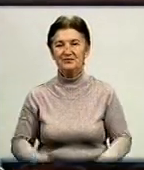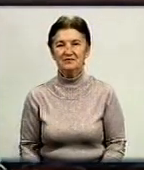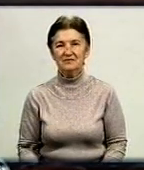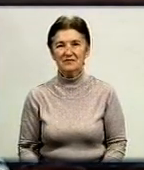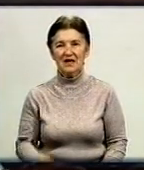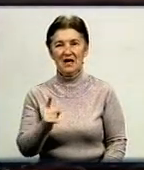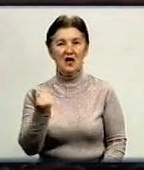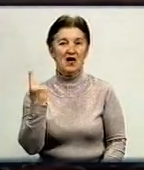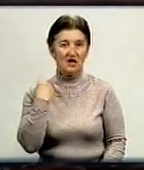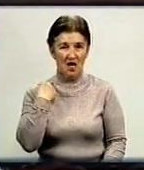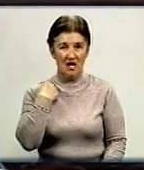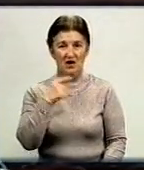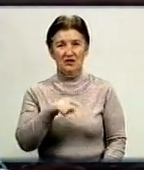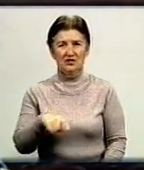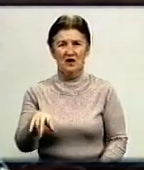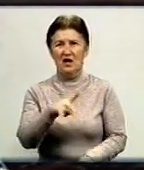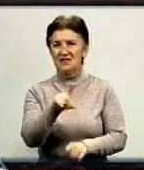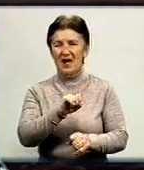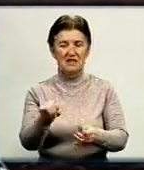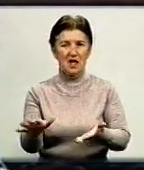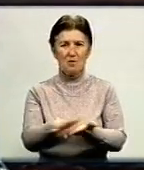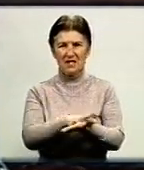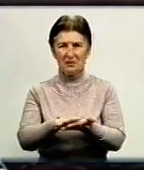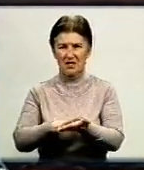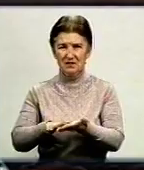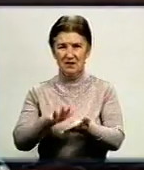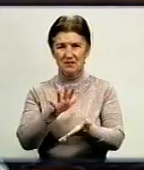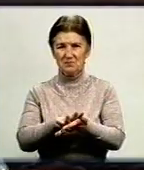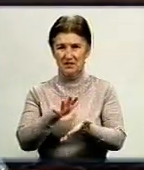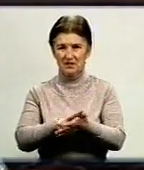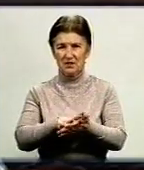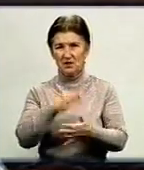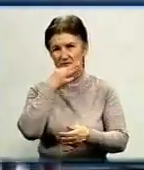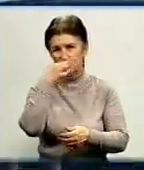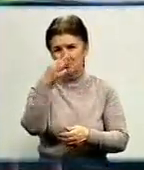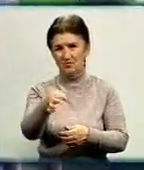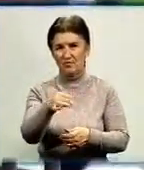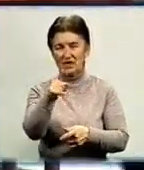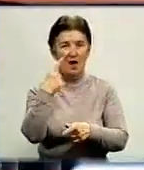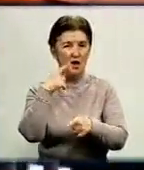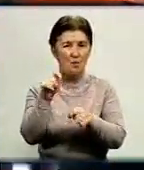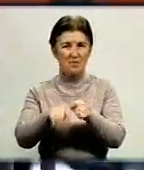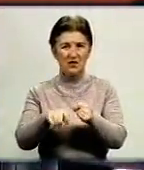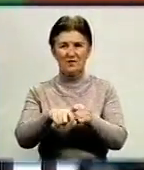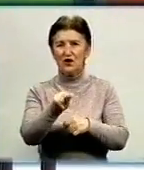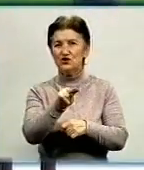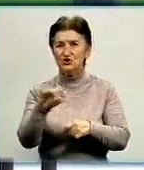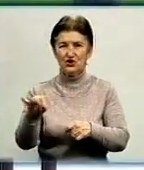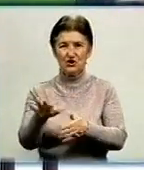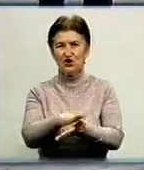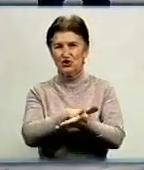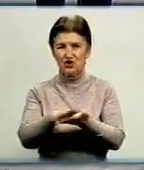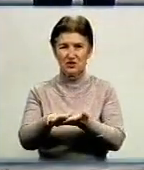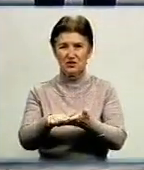Кірвограців штрафуватимуть за неприбране сміття. Про це попереджає спецінспекція. Нині інспектори перевіряють, чи чисто на території комунальних